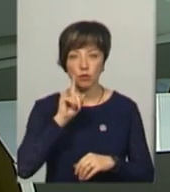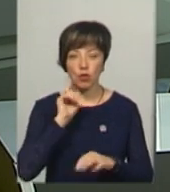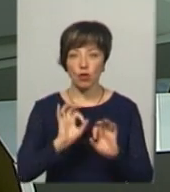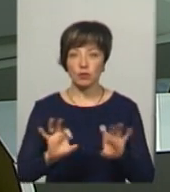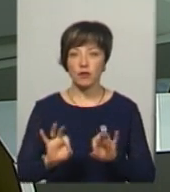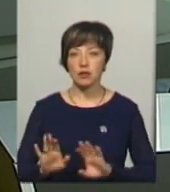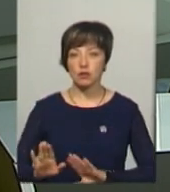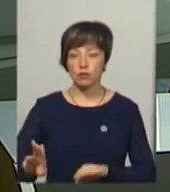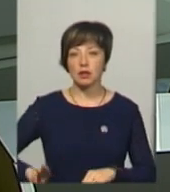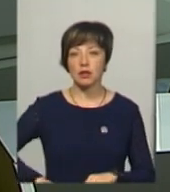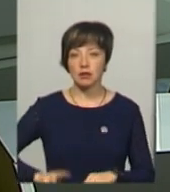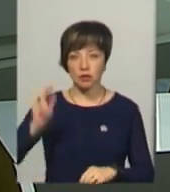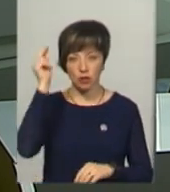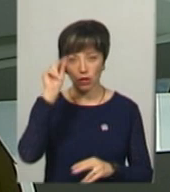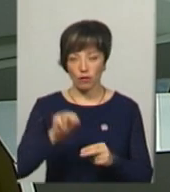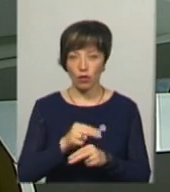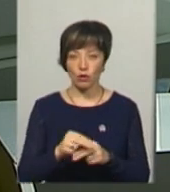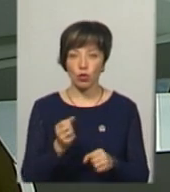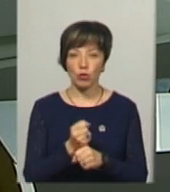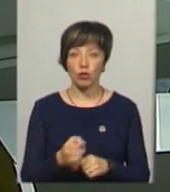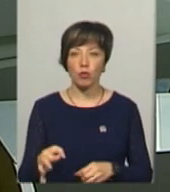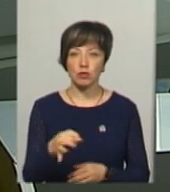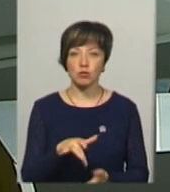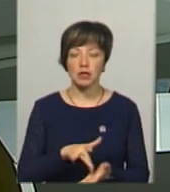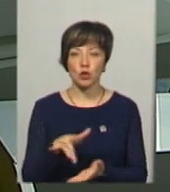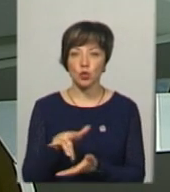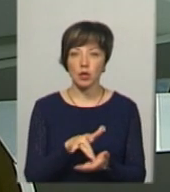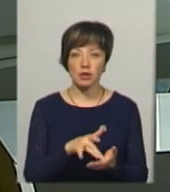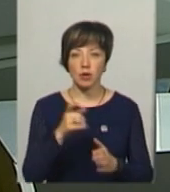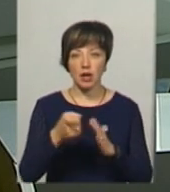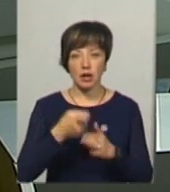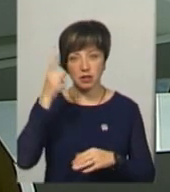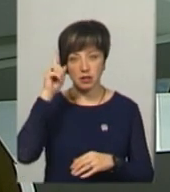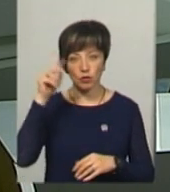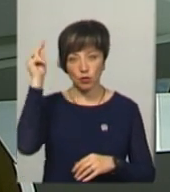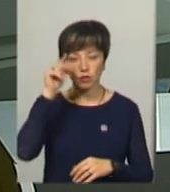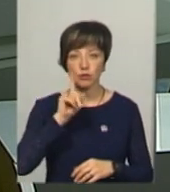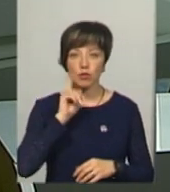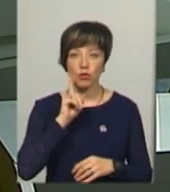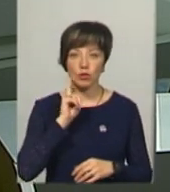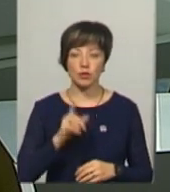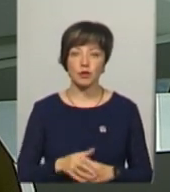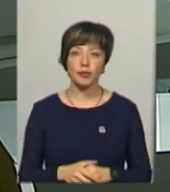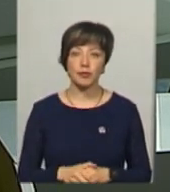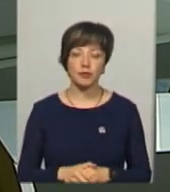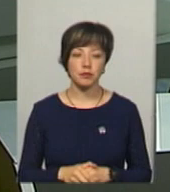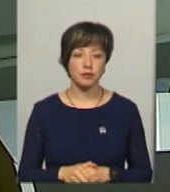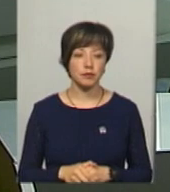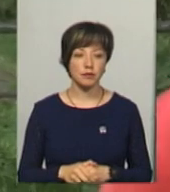розповідає заступник директора з навчально-виховної роботи обласного центру туризму і краєзнавства учнівської молоді Ігор Кукуруза.